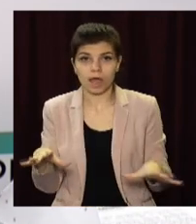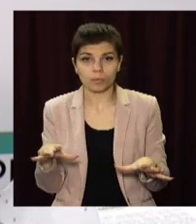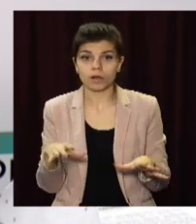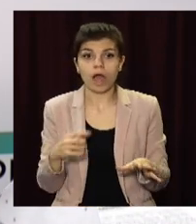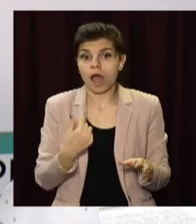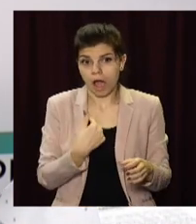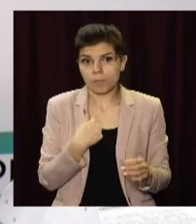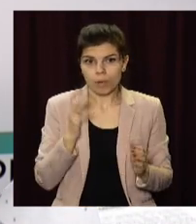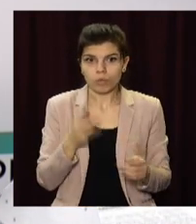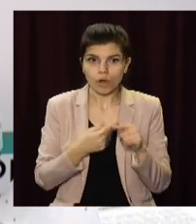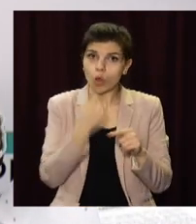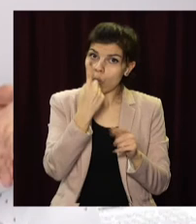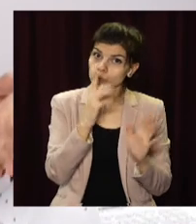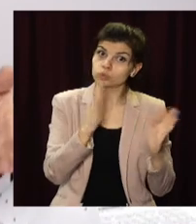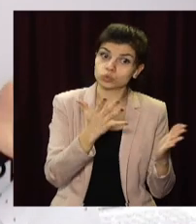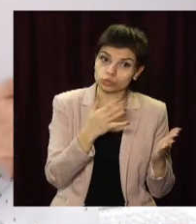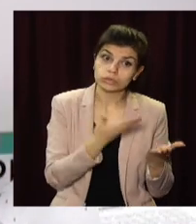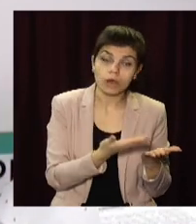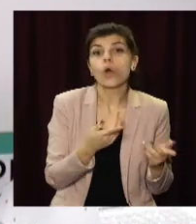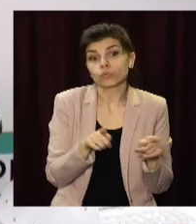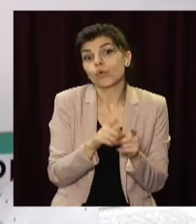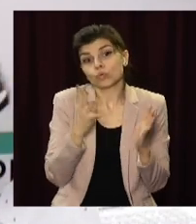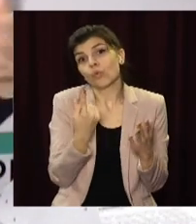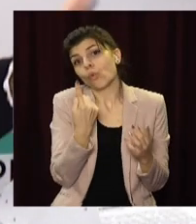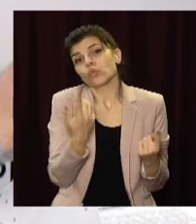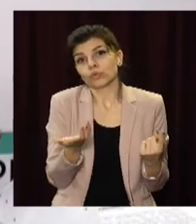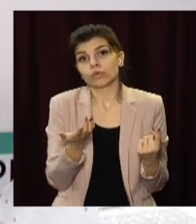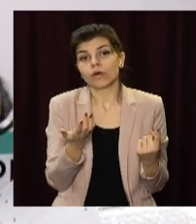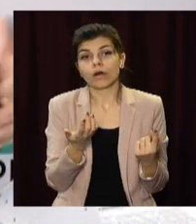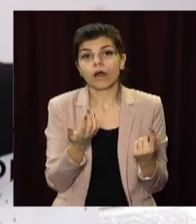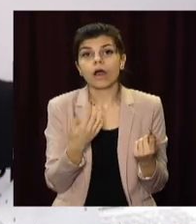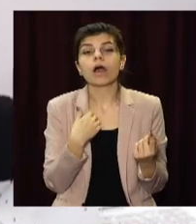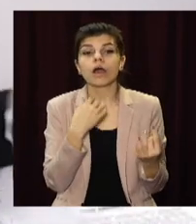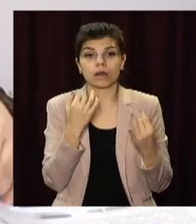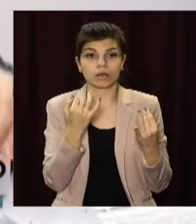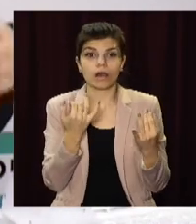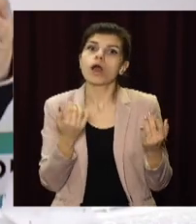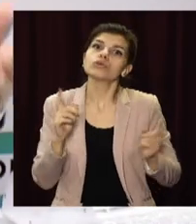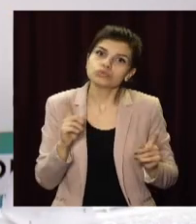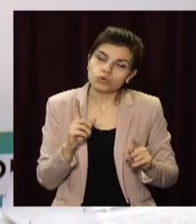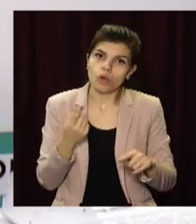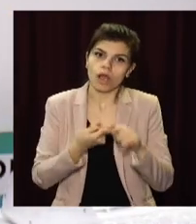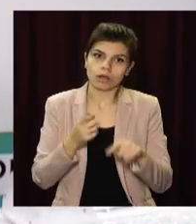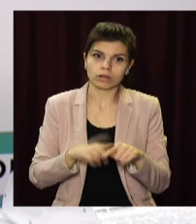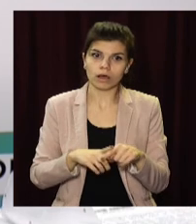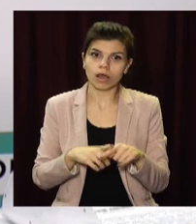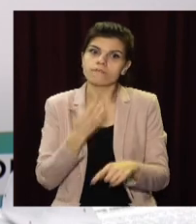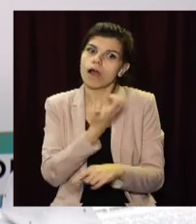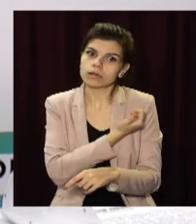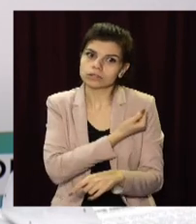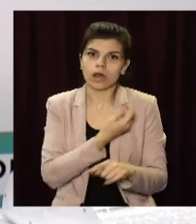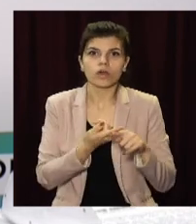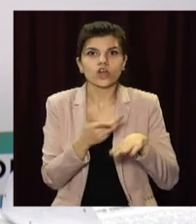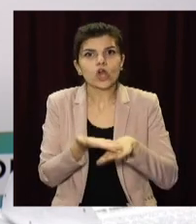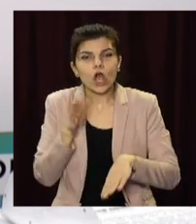извиніте, один случай, ну, такий случай, ну і случай. Але, зато ми вже будемо розмовляти, да ви що, це ж така вакцина, вона така